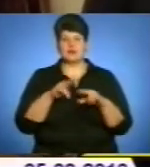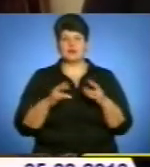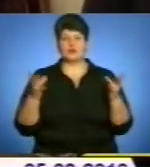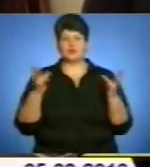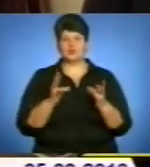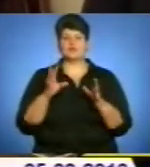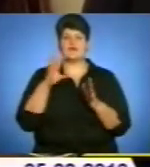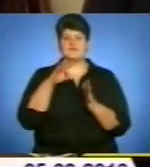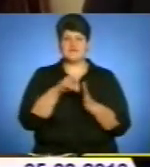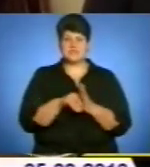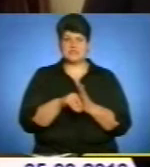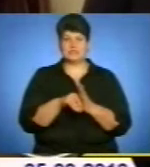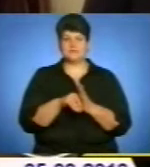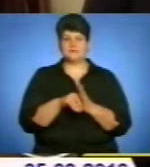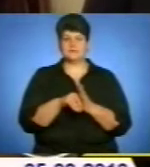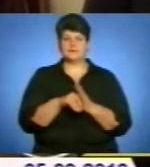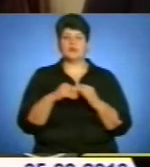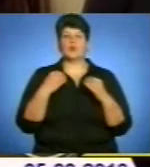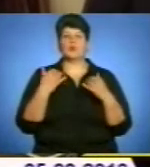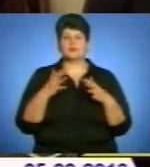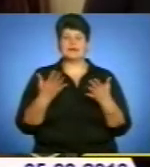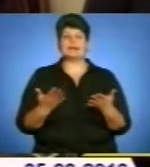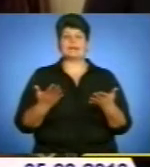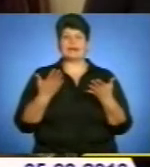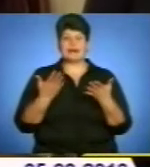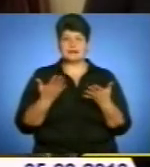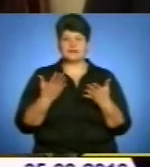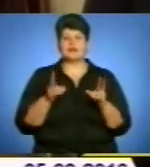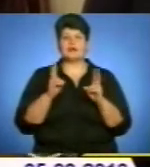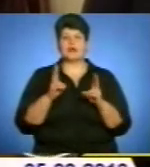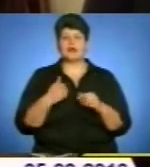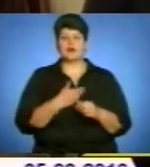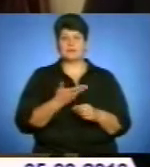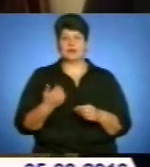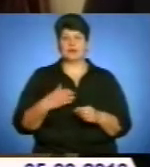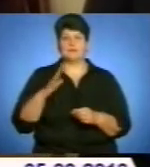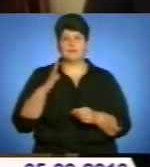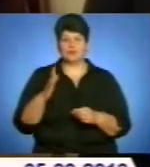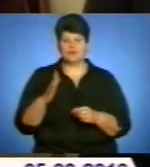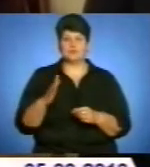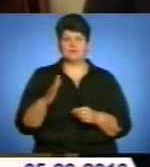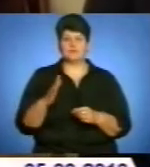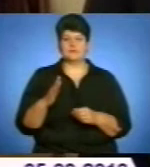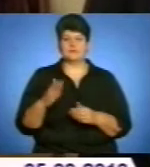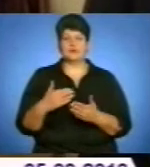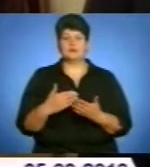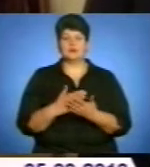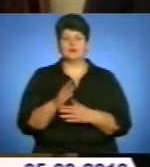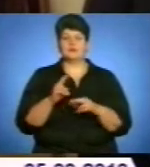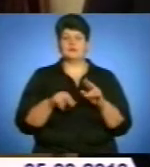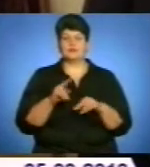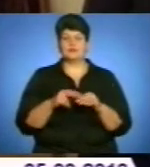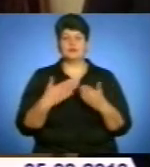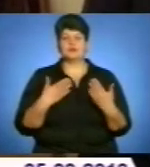ясність, як ми будемо встраивати політику в відноші